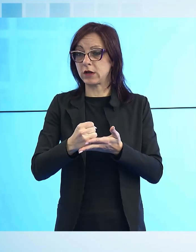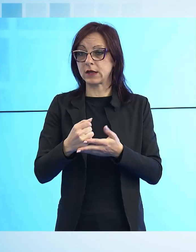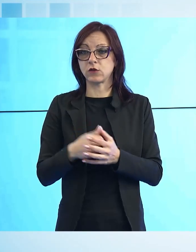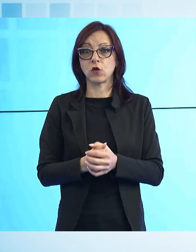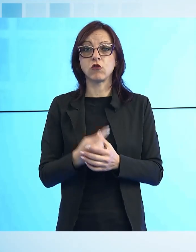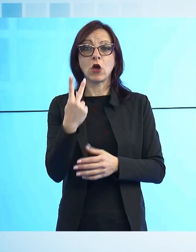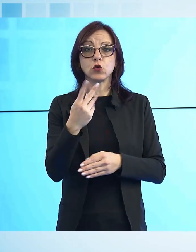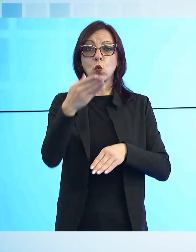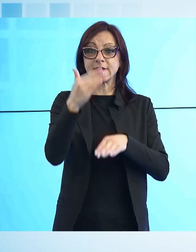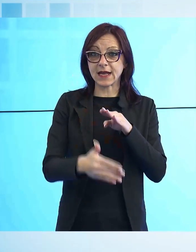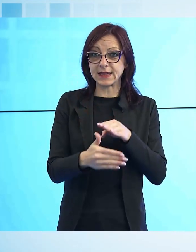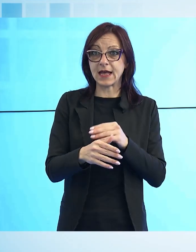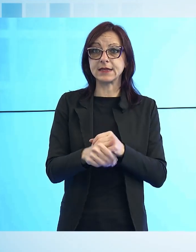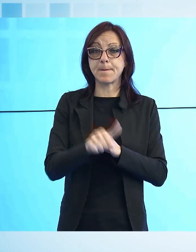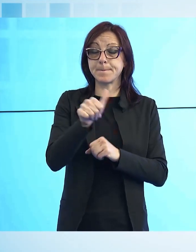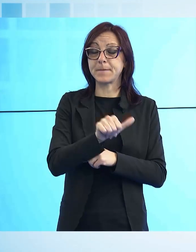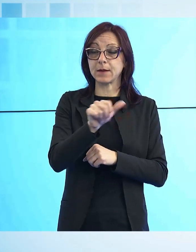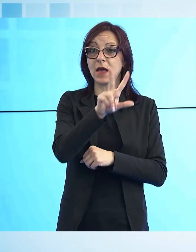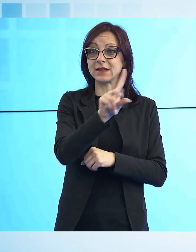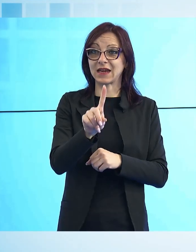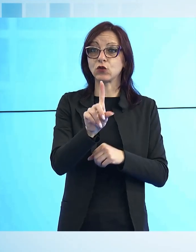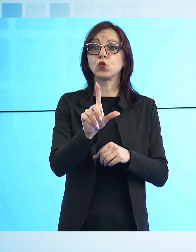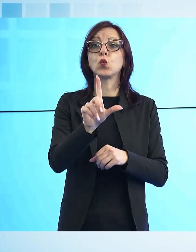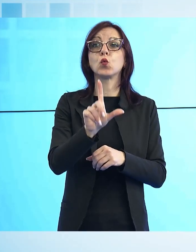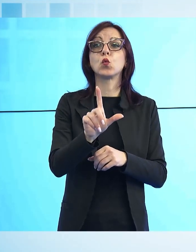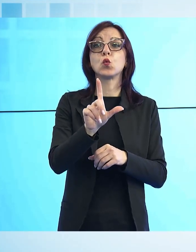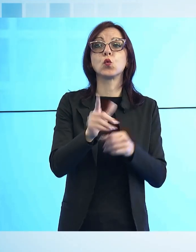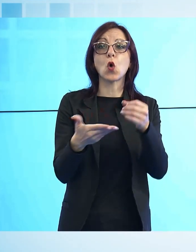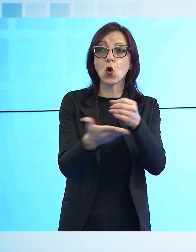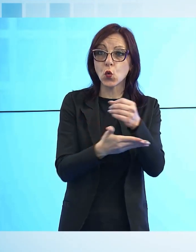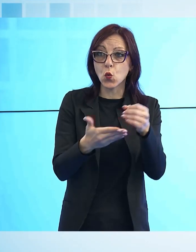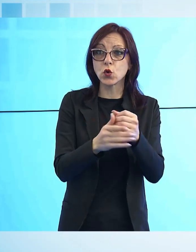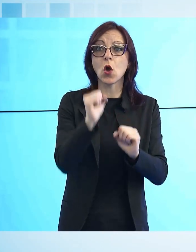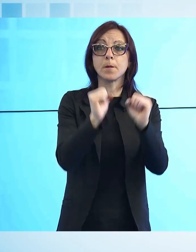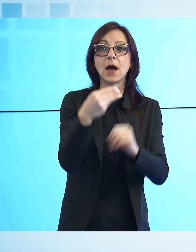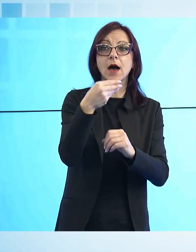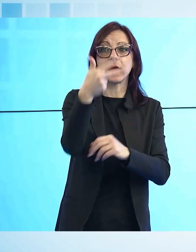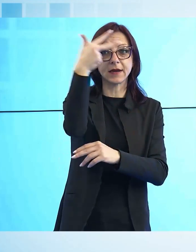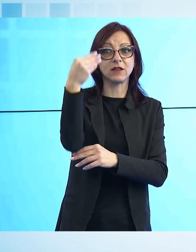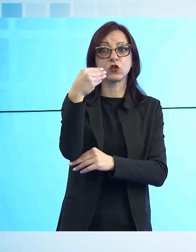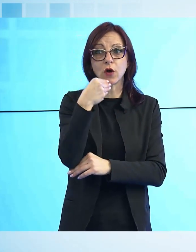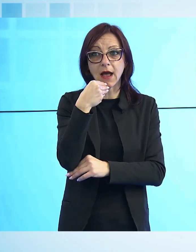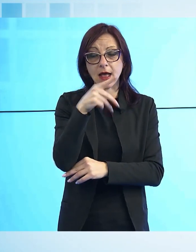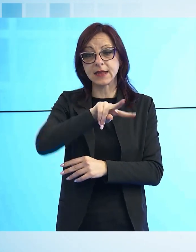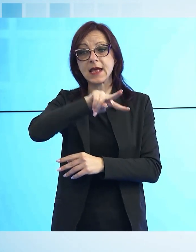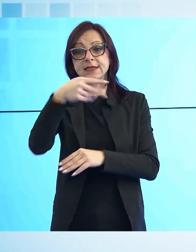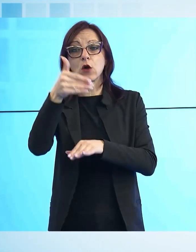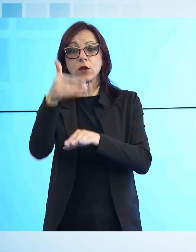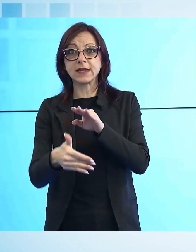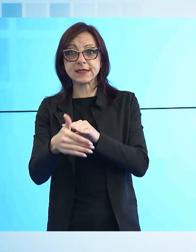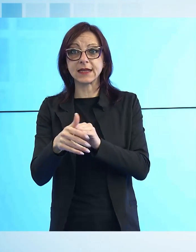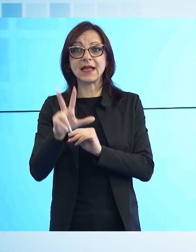la prima fino al 31 luglio per gli esercizi di somministrazione come bar e ristoranti la seconda fino al 30 settembre per gli